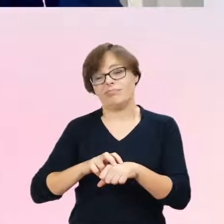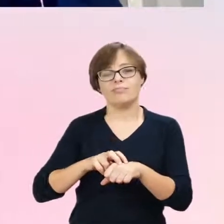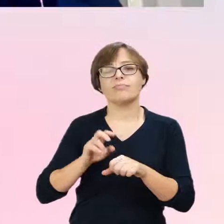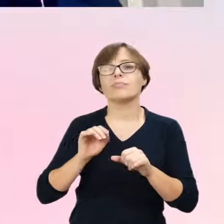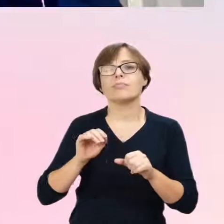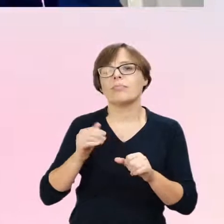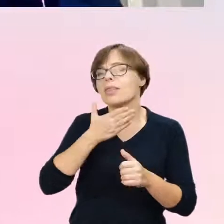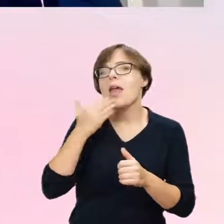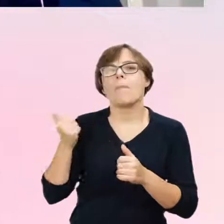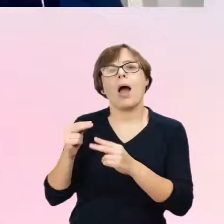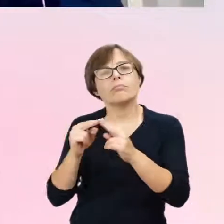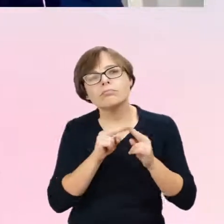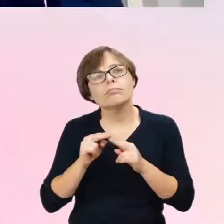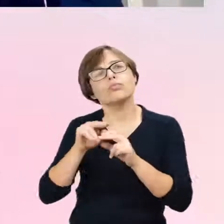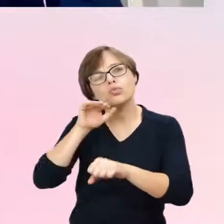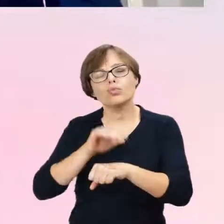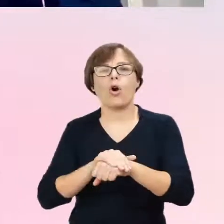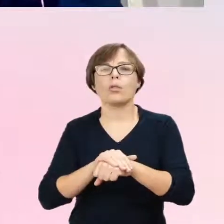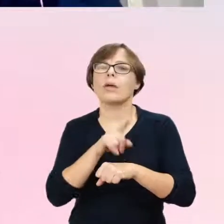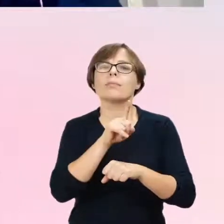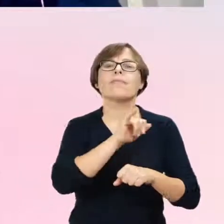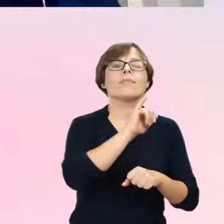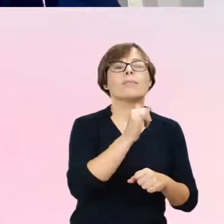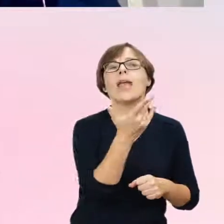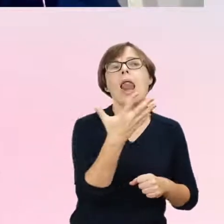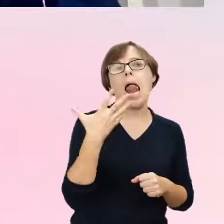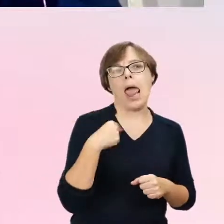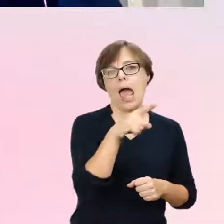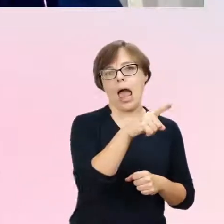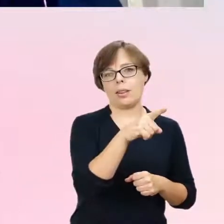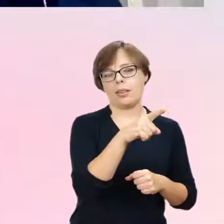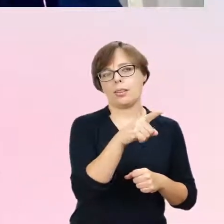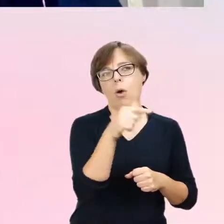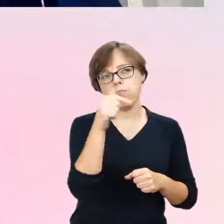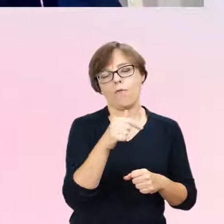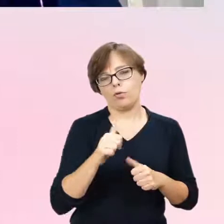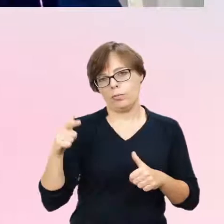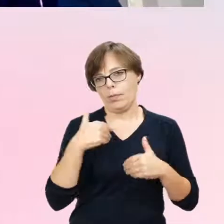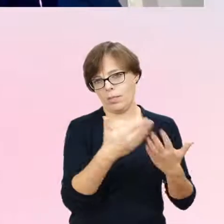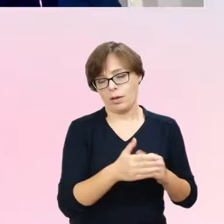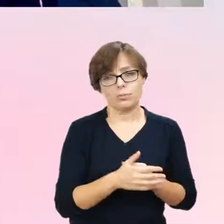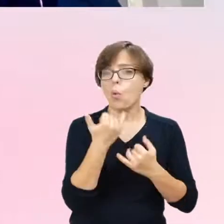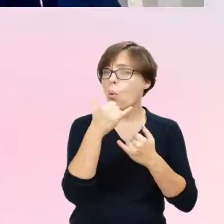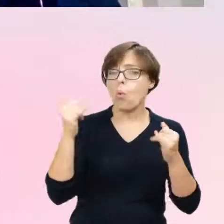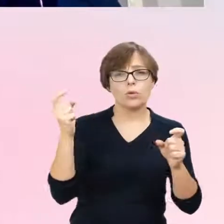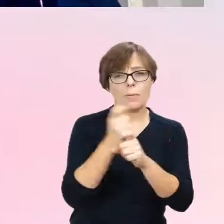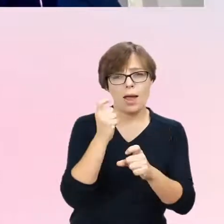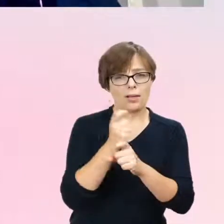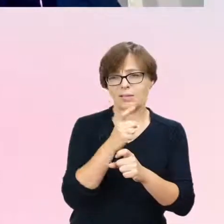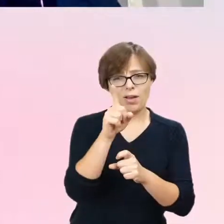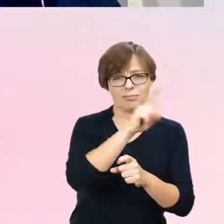adolescentów powinny być, czy mogą być podejmowane. I w wielu krajach jest to inaczej